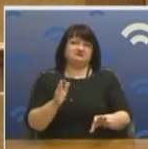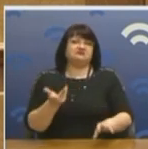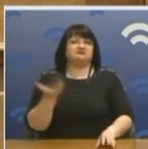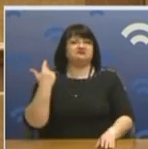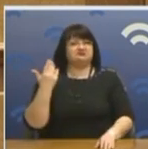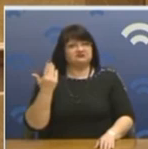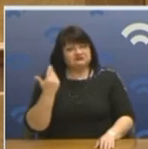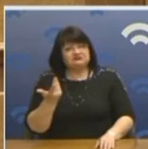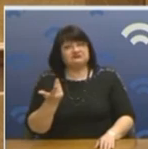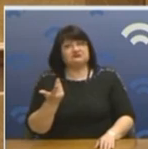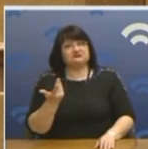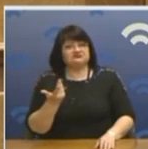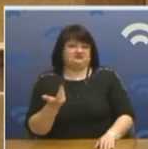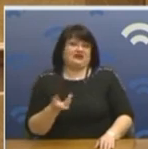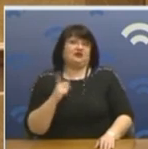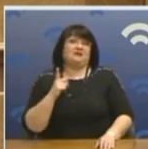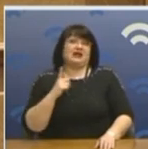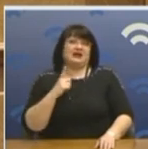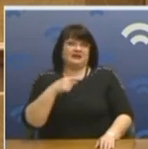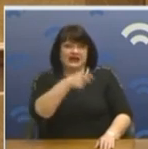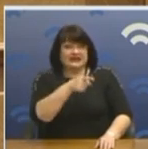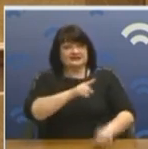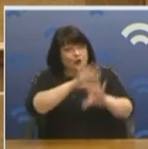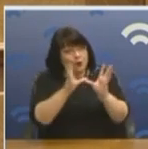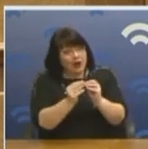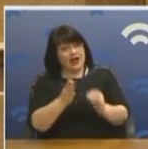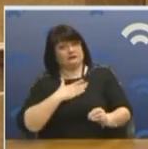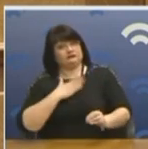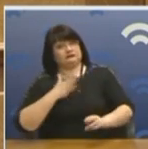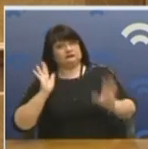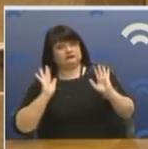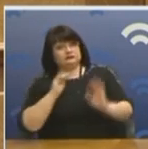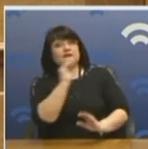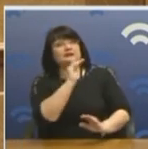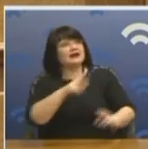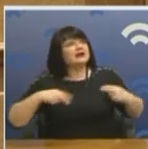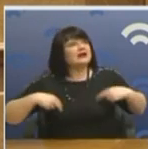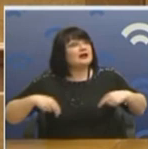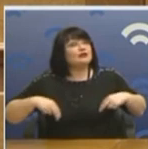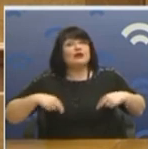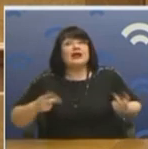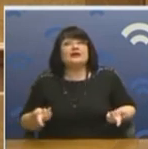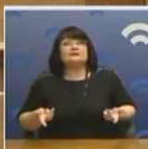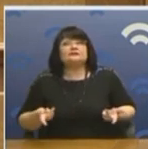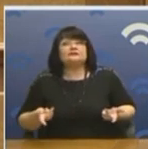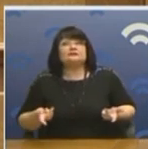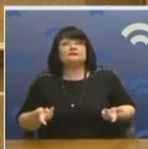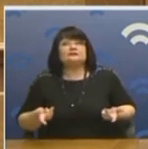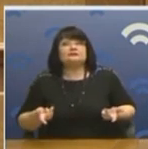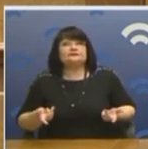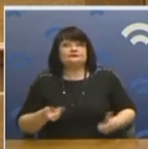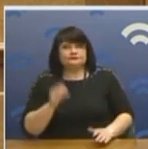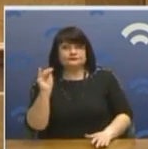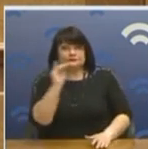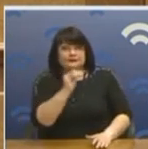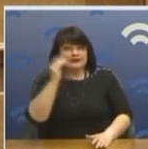κάνει δύο κανάλια και το σκάι δικό σας. Εσείς τα θέλετε όλα δικά σας. Δεν υπάρχει κάτι κύριε Υπουργέ που να μιλήσει το Νέα Δημοκρατία. Το είχα πει και εσκάτως. Ότι με τόσο